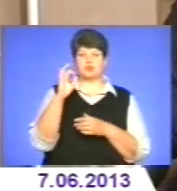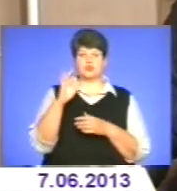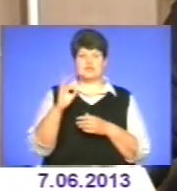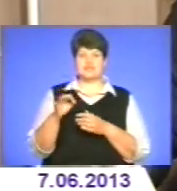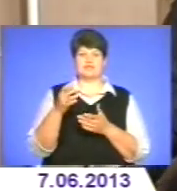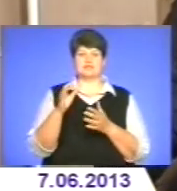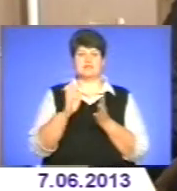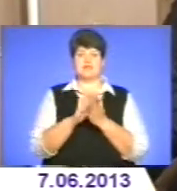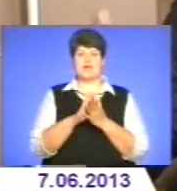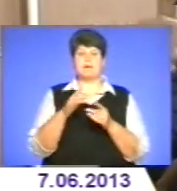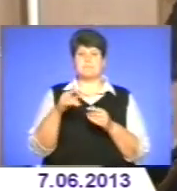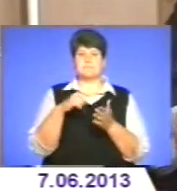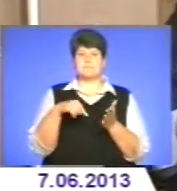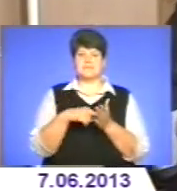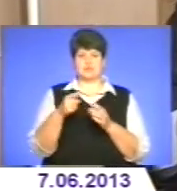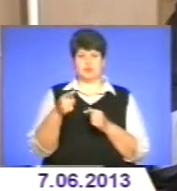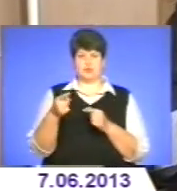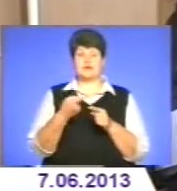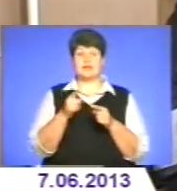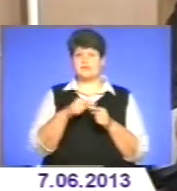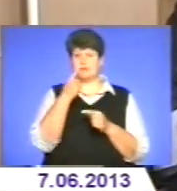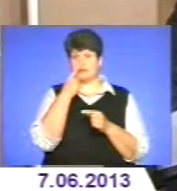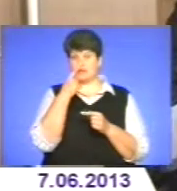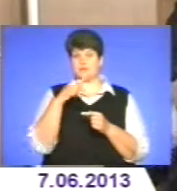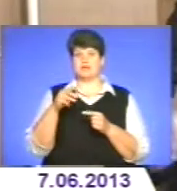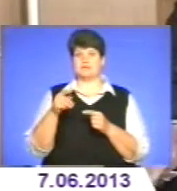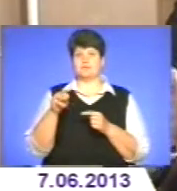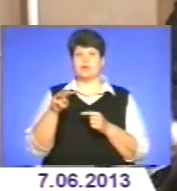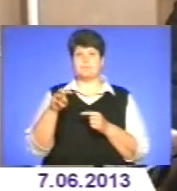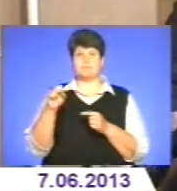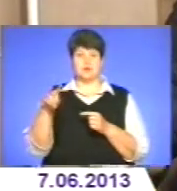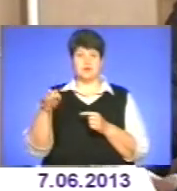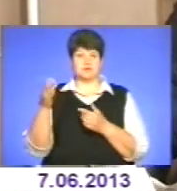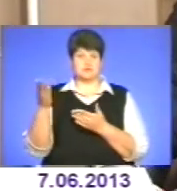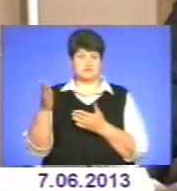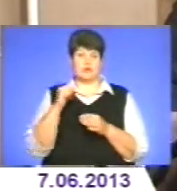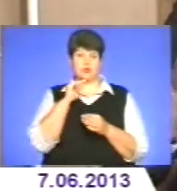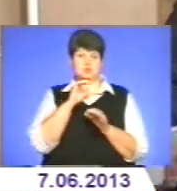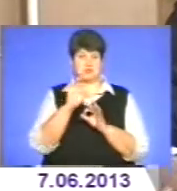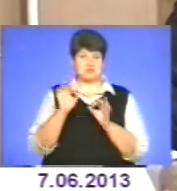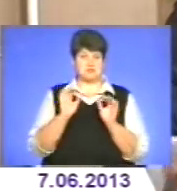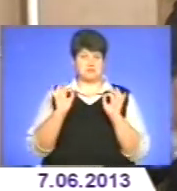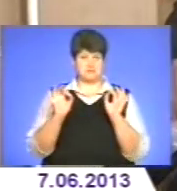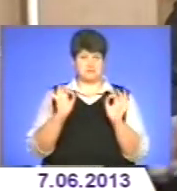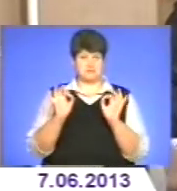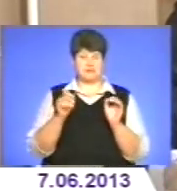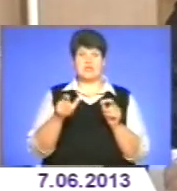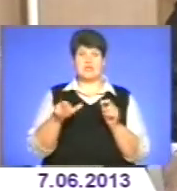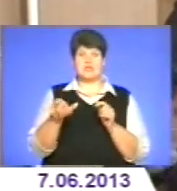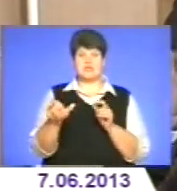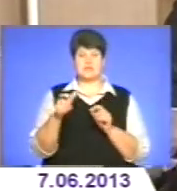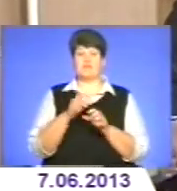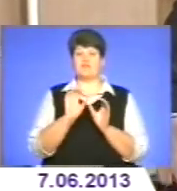міста Тернополя. Тобто це ближче, ніж Малишівці, економічний проєкт нормальний. Лінія виділяється, вивозиться на